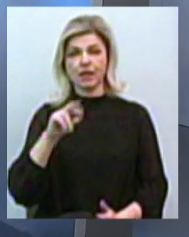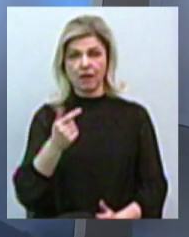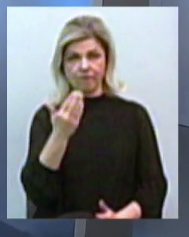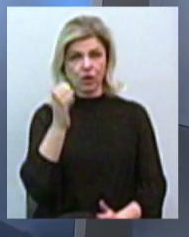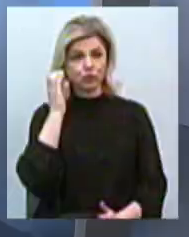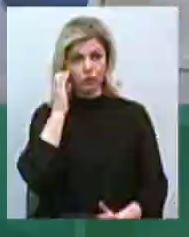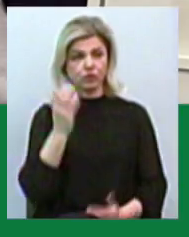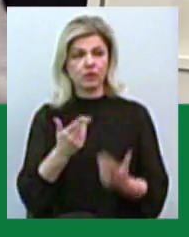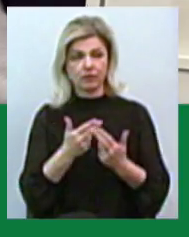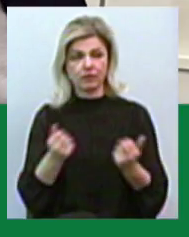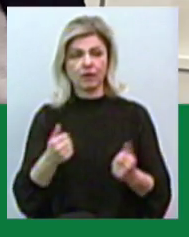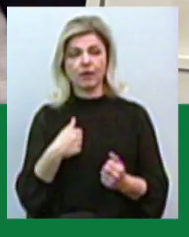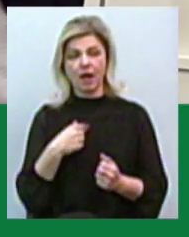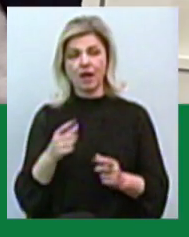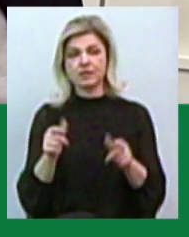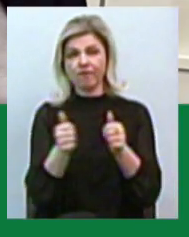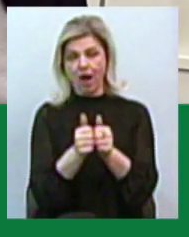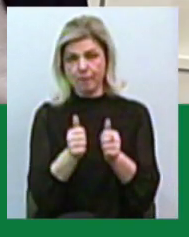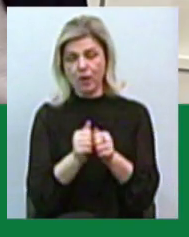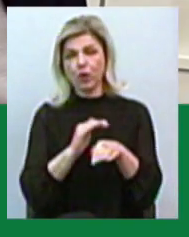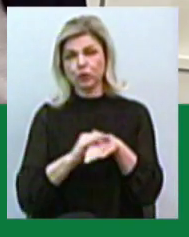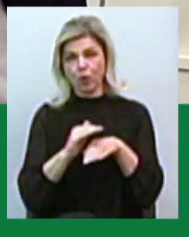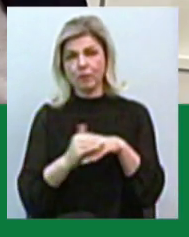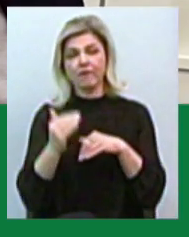Добре, я з вами. Добрий вечір.